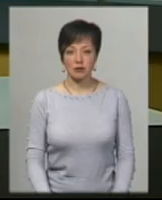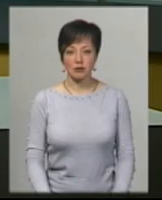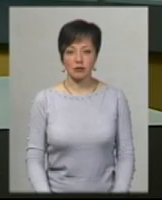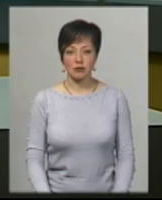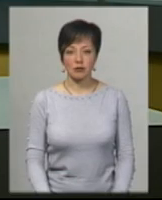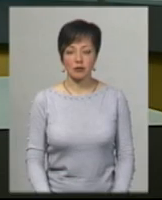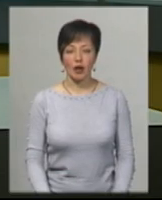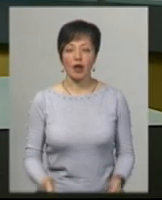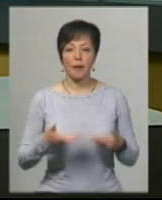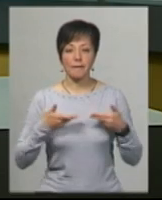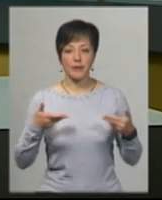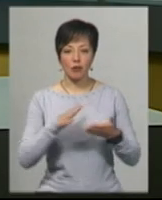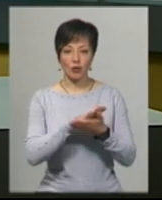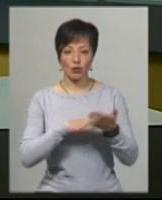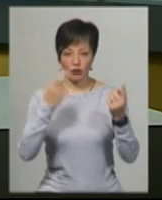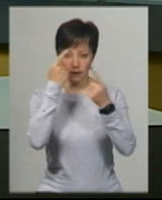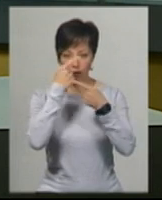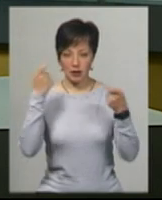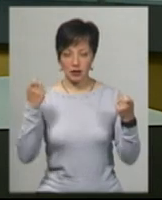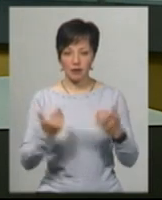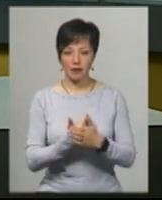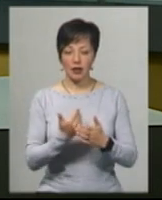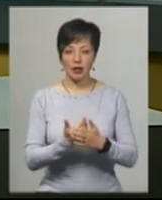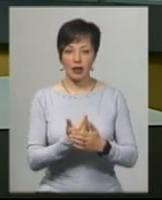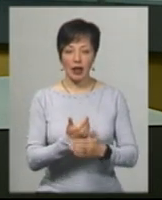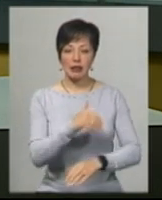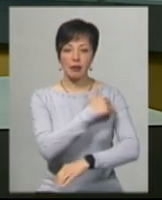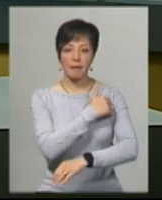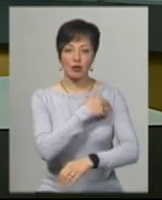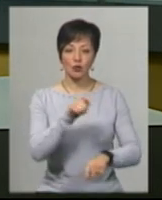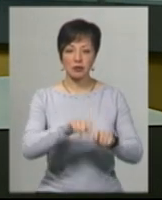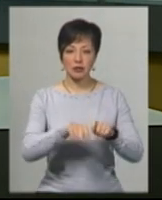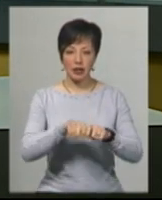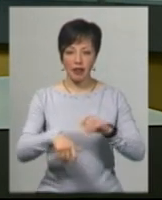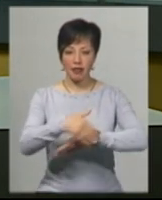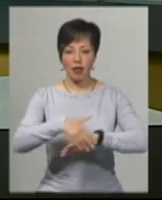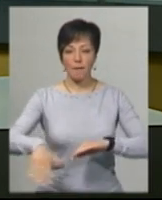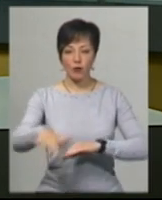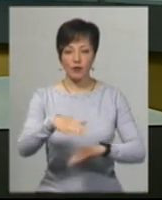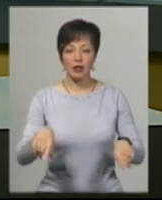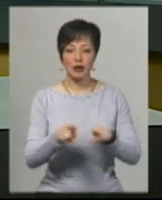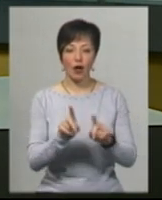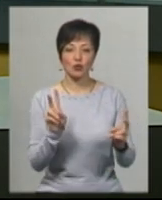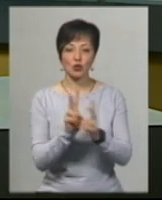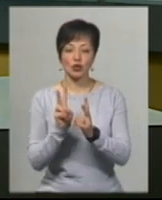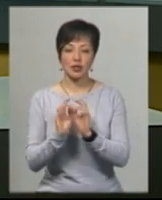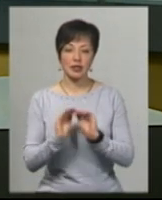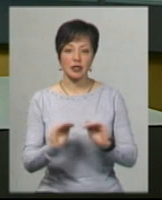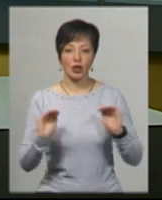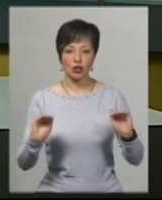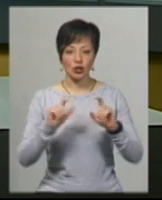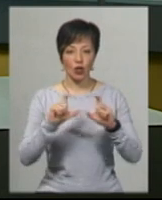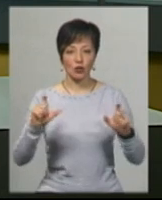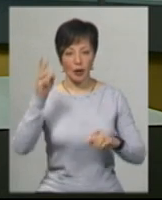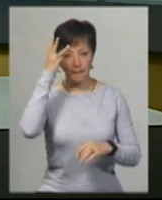Ми продовжуємо інформаційний випуск. З температурним скринінгом та на подвір'ї. Так зустрічали дошкільнят дитячі